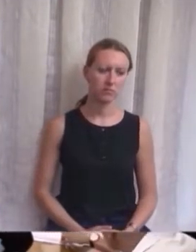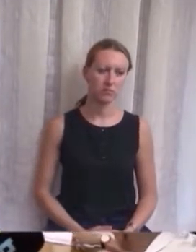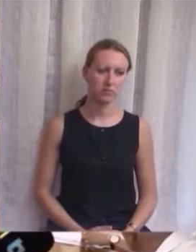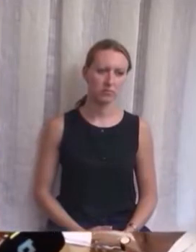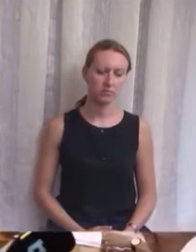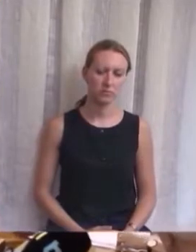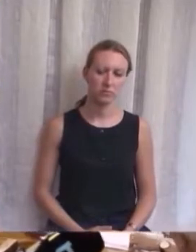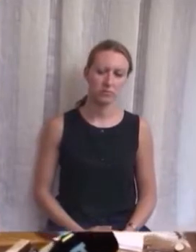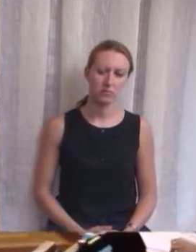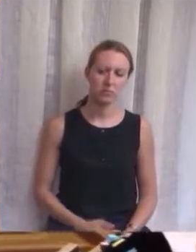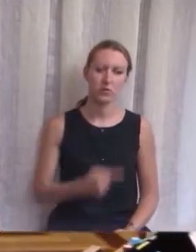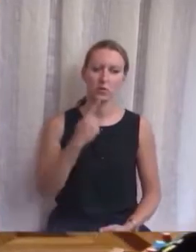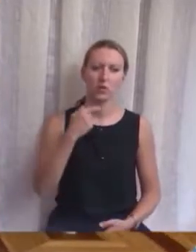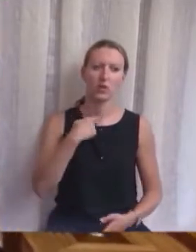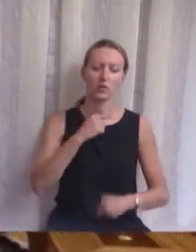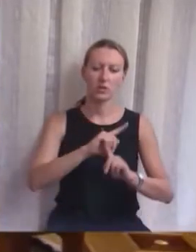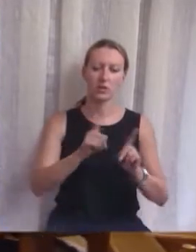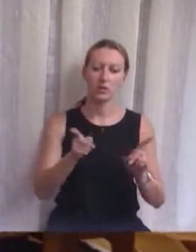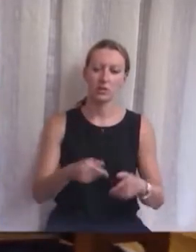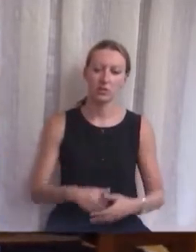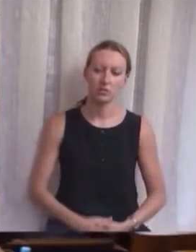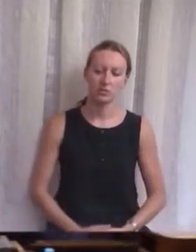Tko je protiv?